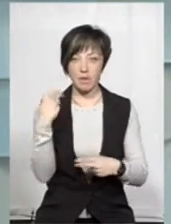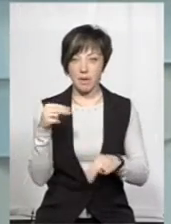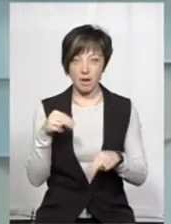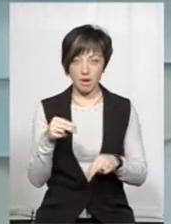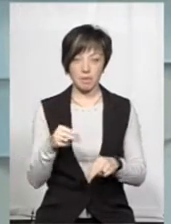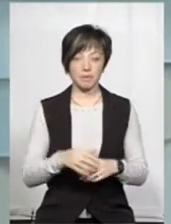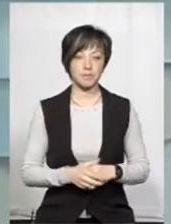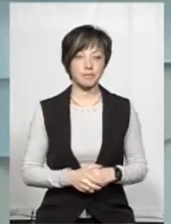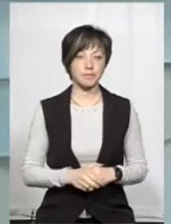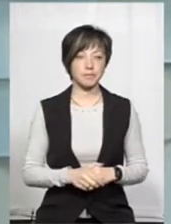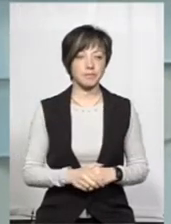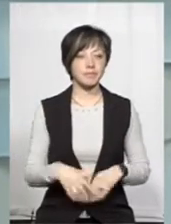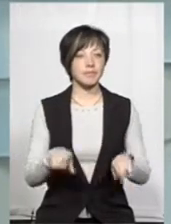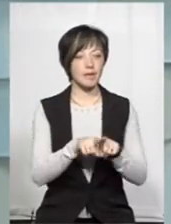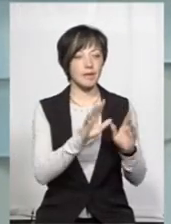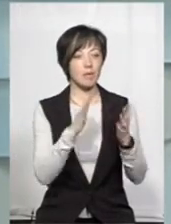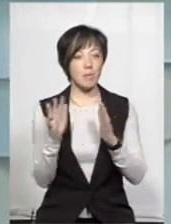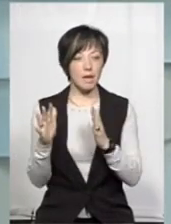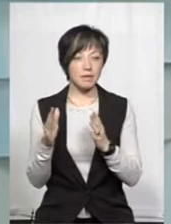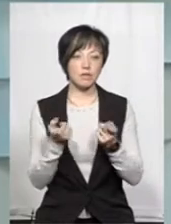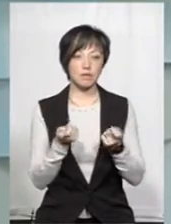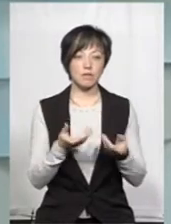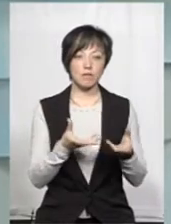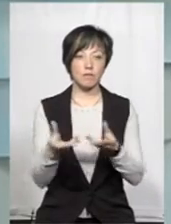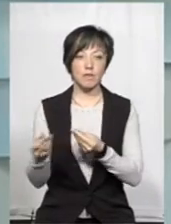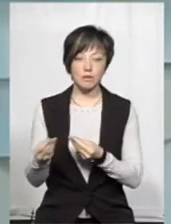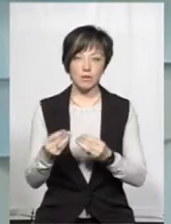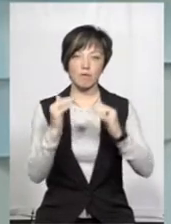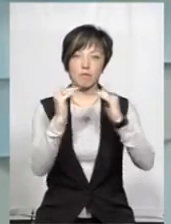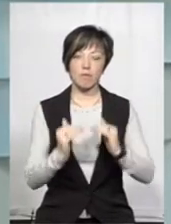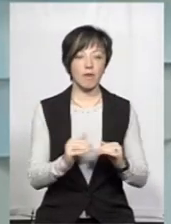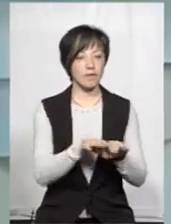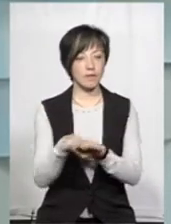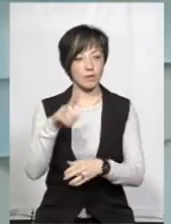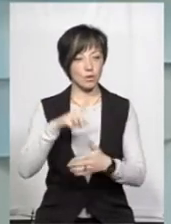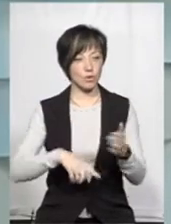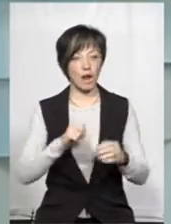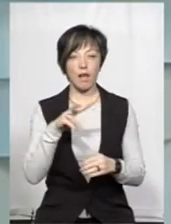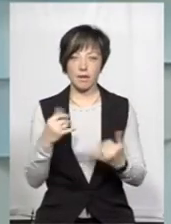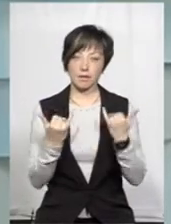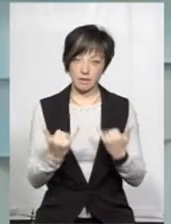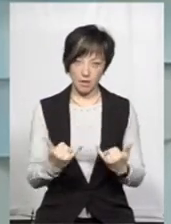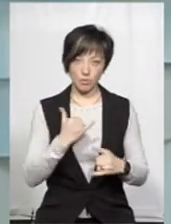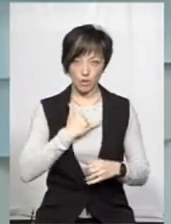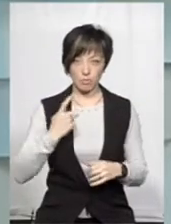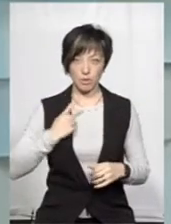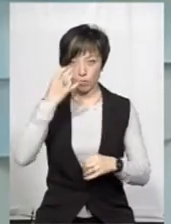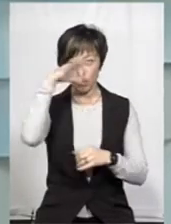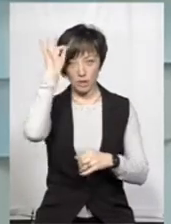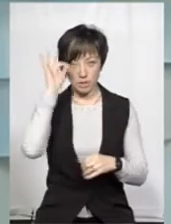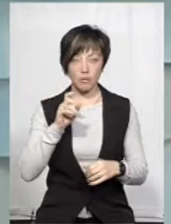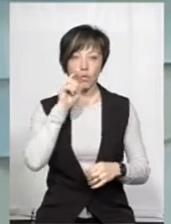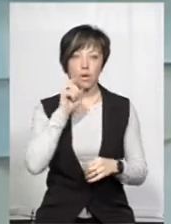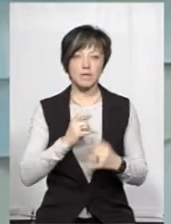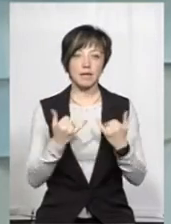перерва, коли вони патрулюють. Тобто, такі моменти, і вони трошки вплинули на те, що впав рівень довіри, але наразі в нашій патрульної поліції